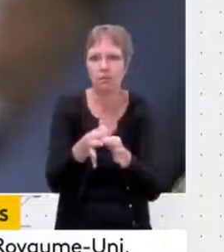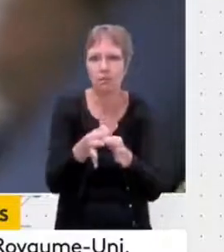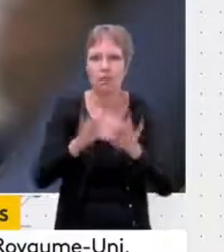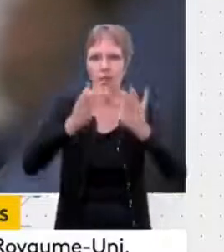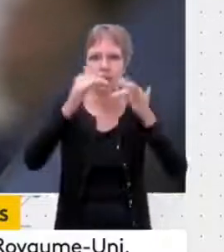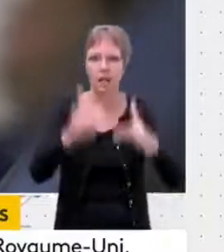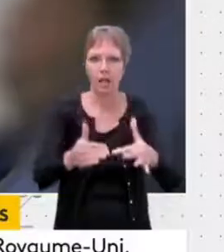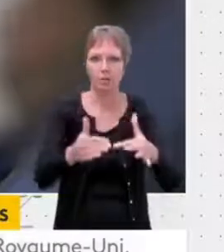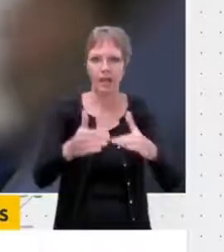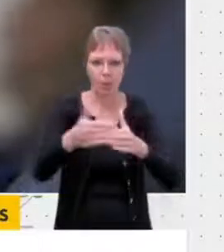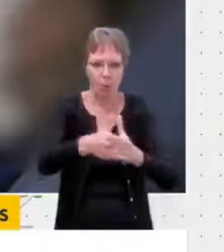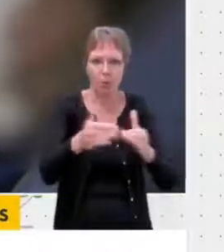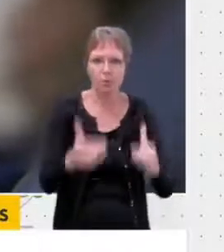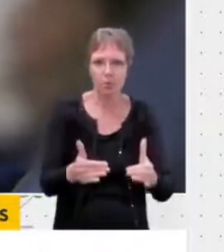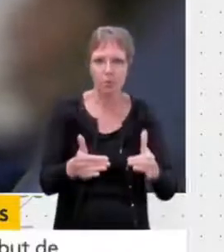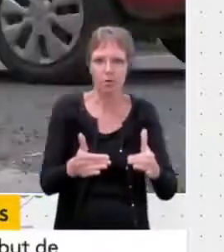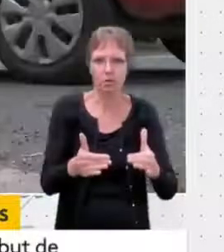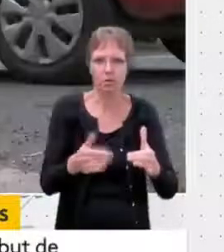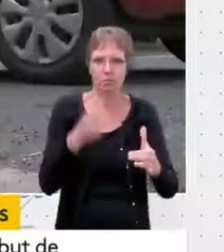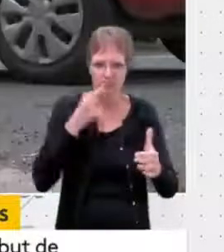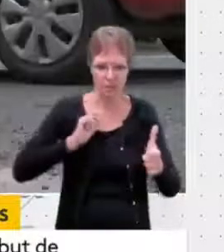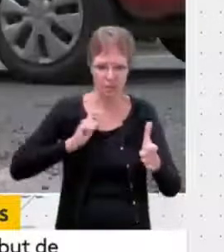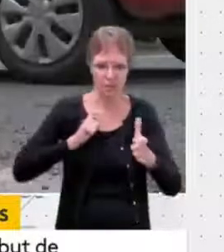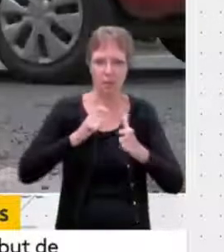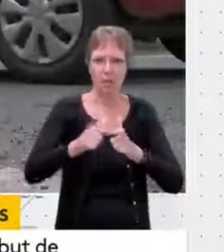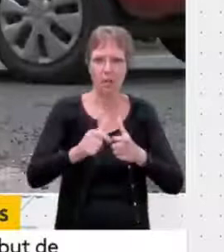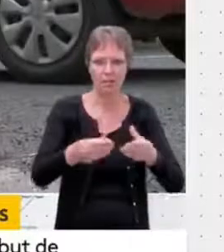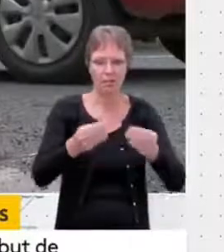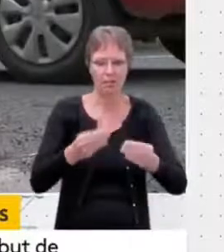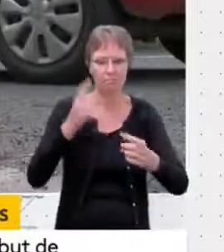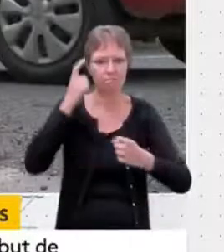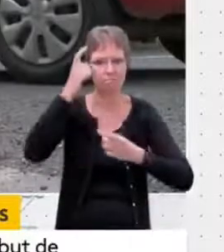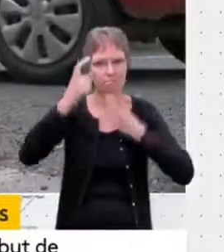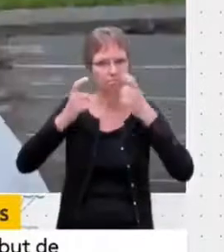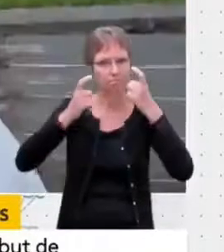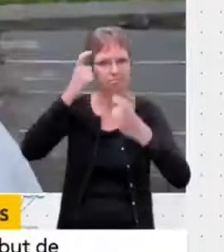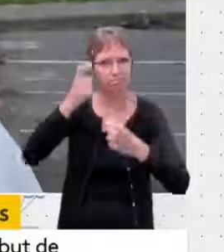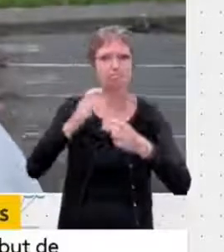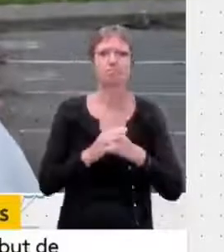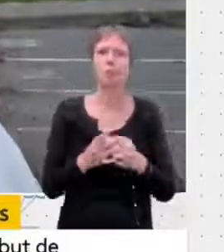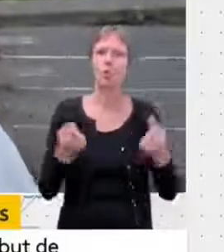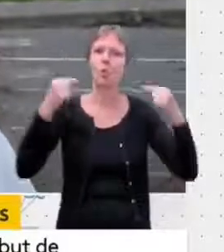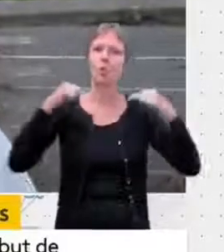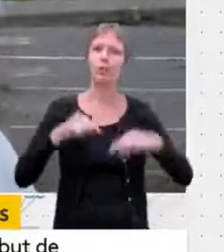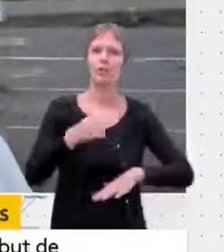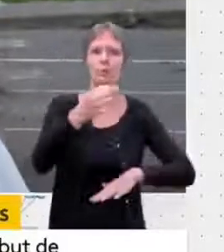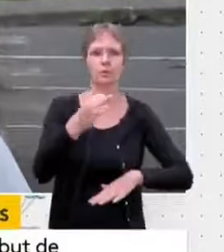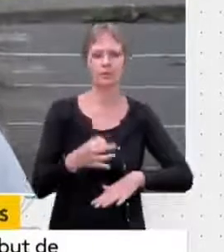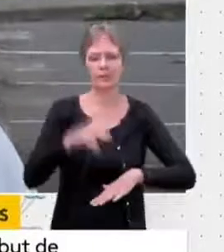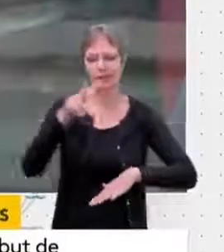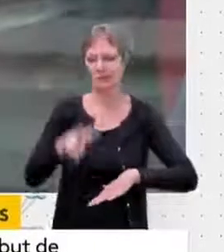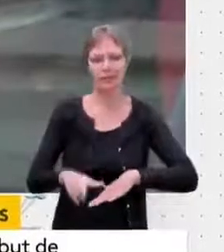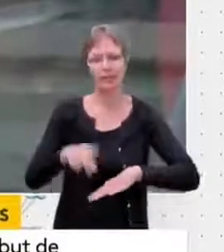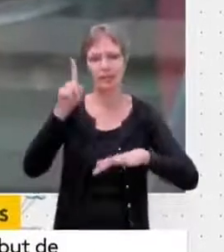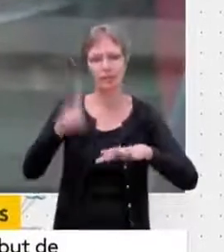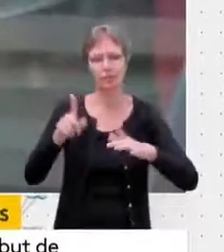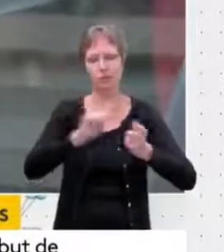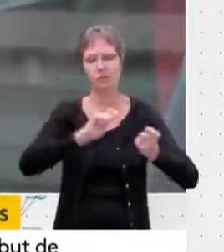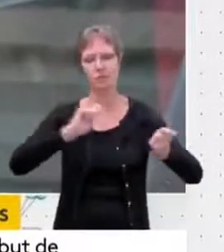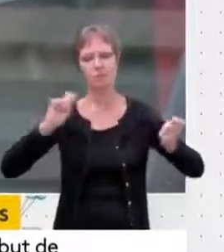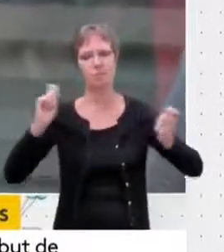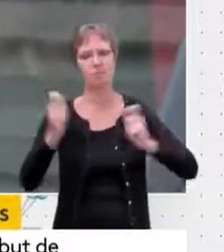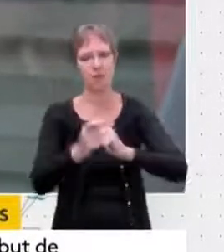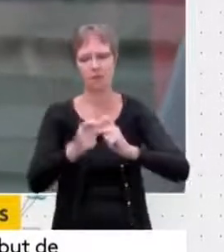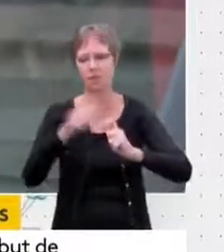nombre d'éléments qui posent question dans cette stratégie et donc, ils ont reconnu au bout d'un certain temps qu'il fallait changer et évoluer, le